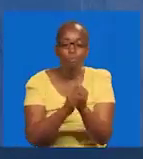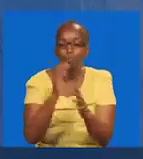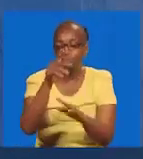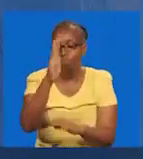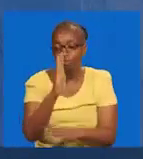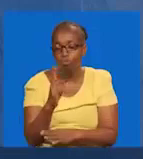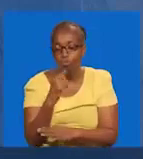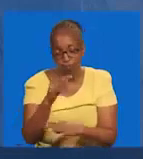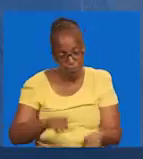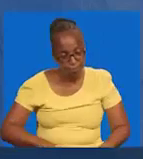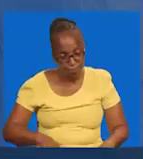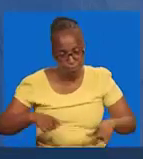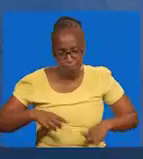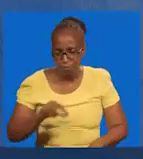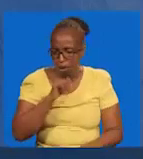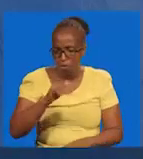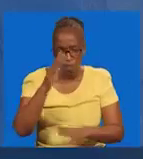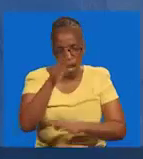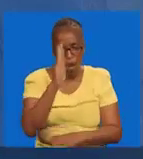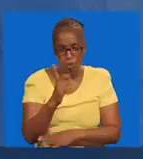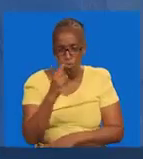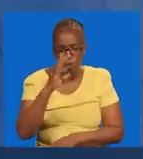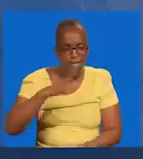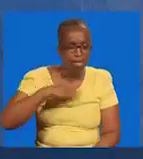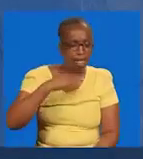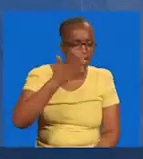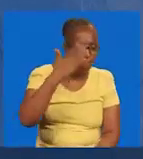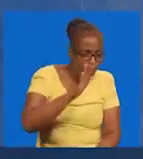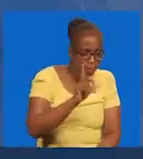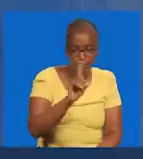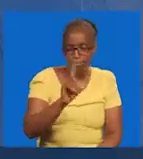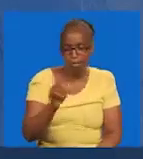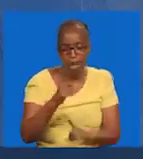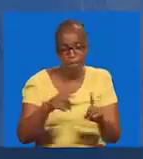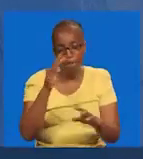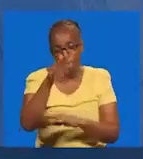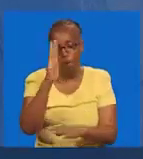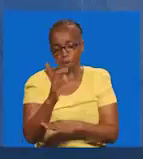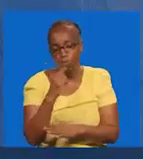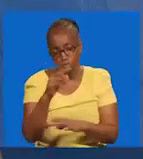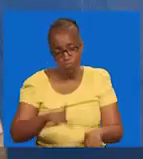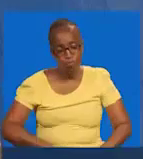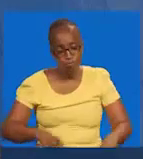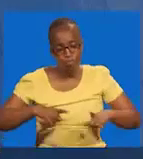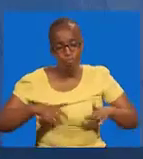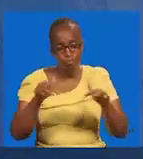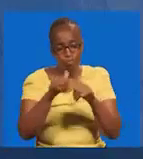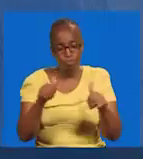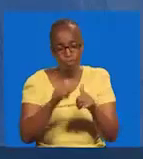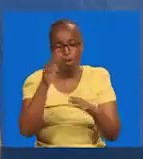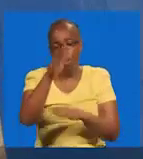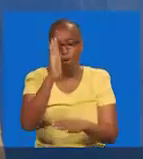yesu. Aliehai. Si yesu ambaye amekufa. Ni yesu aliehai. Yesu mwenye